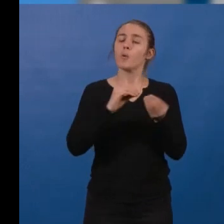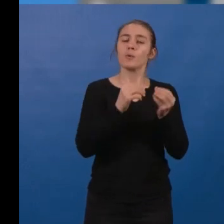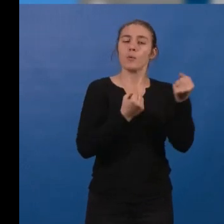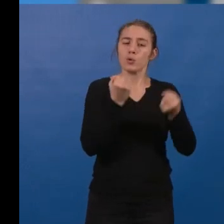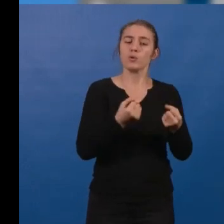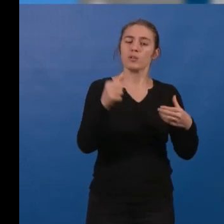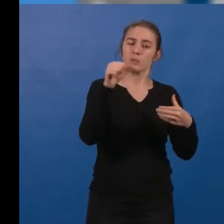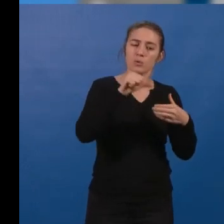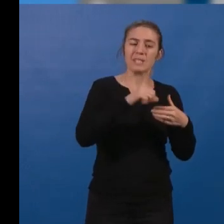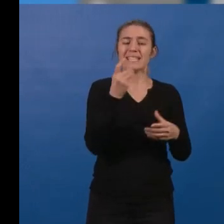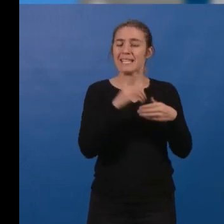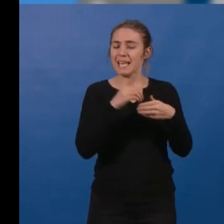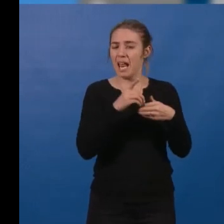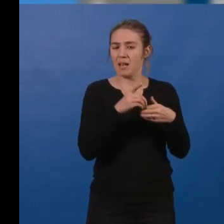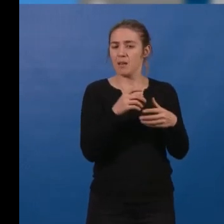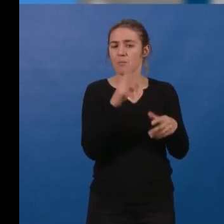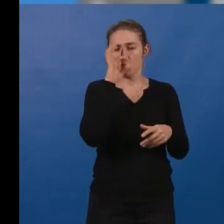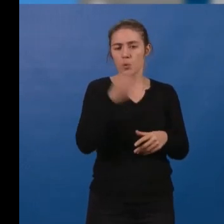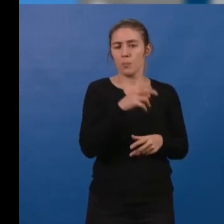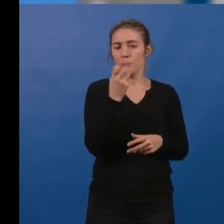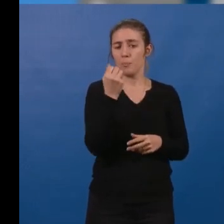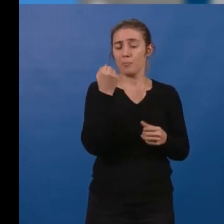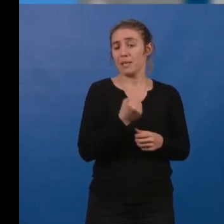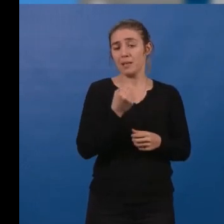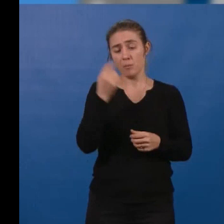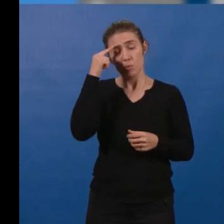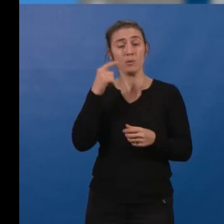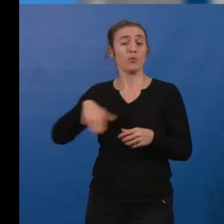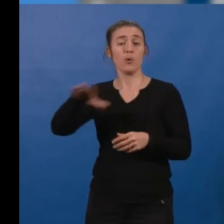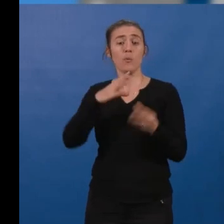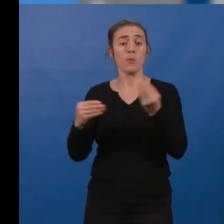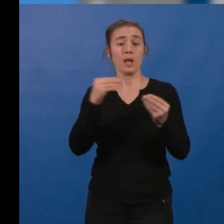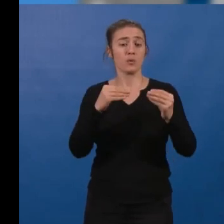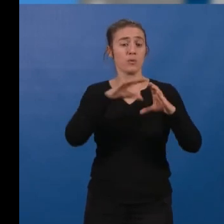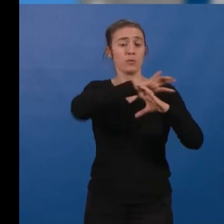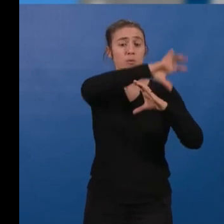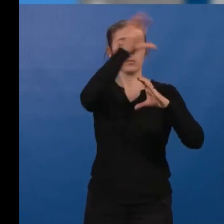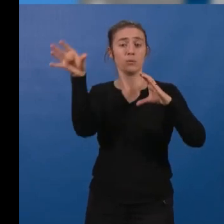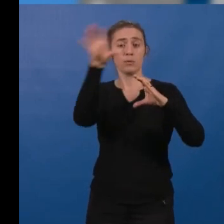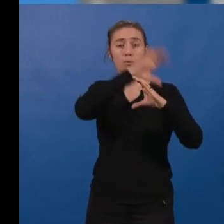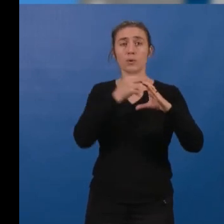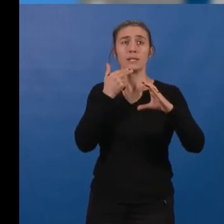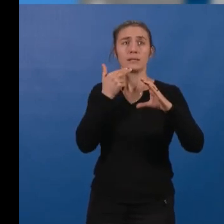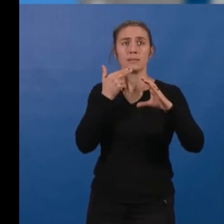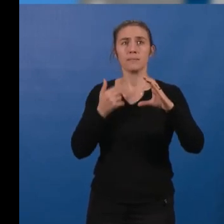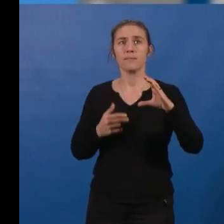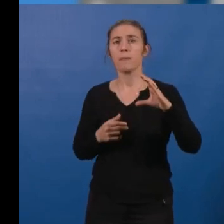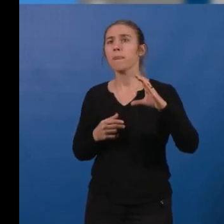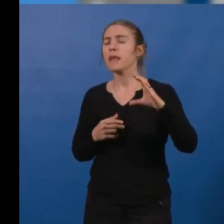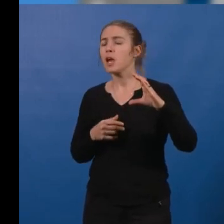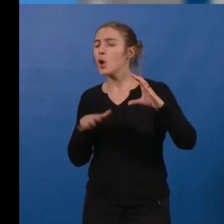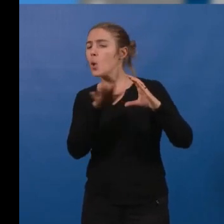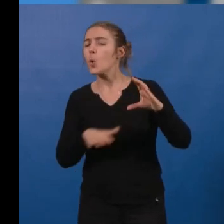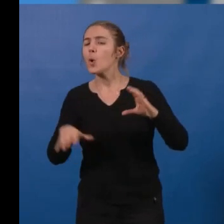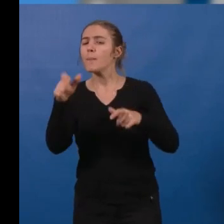utilisée par une grande partie de la population de la métropole et de sa périphérie, parmi lesquelles beaucoup de salariés qui utilisent leurs